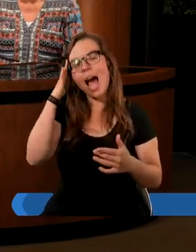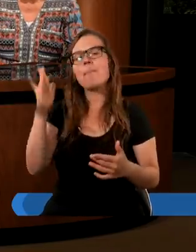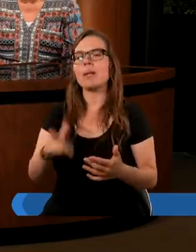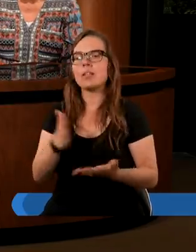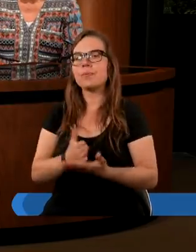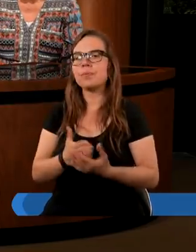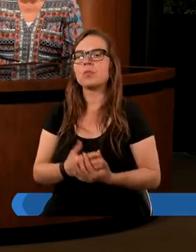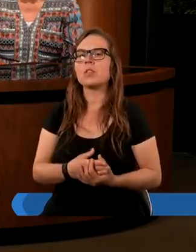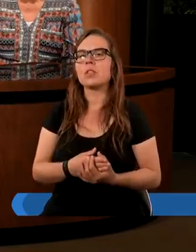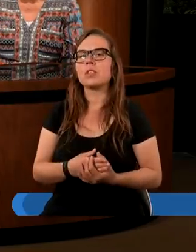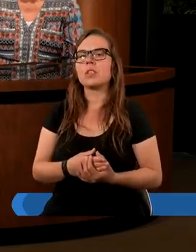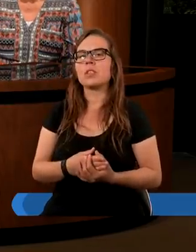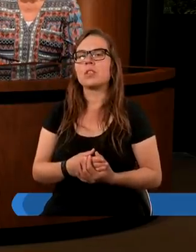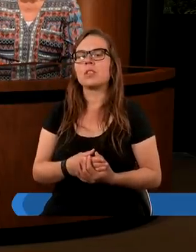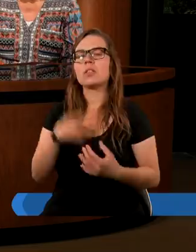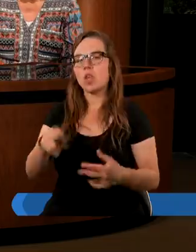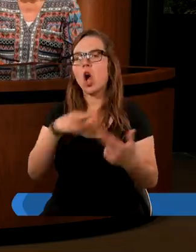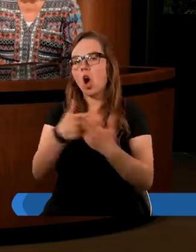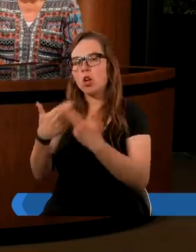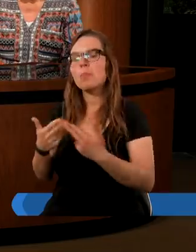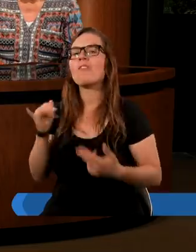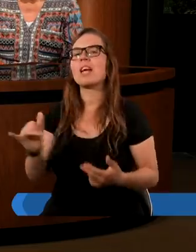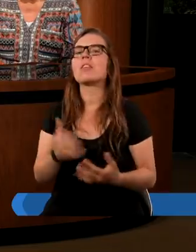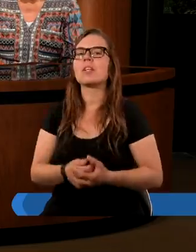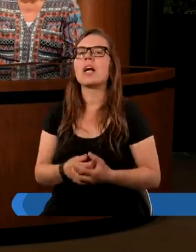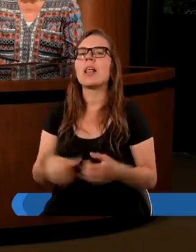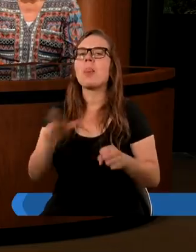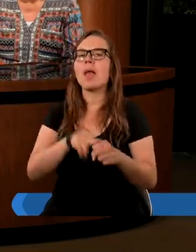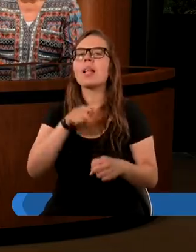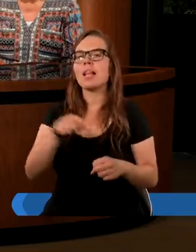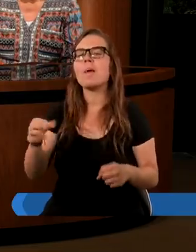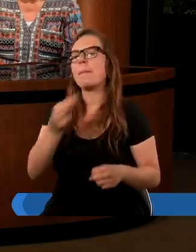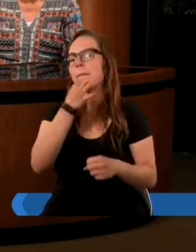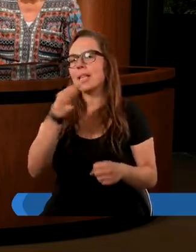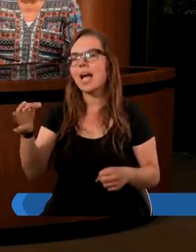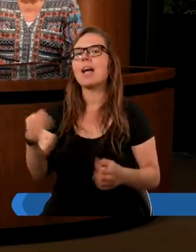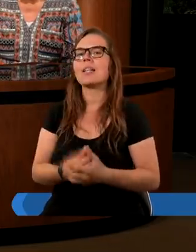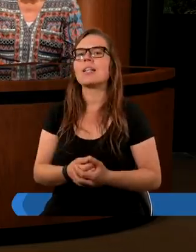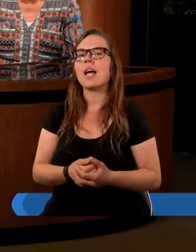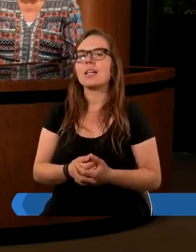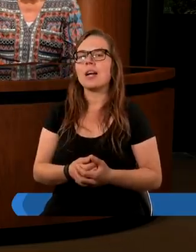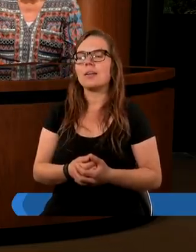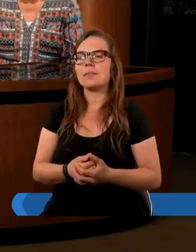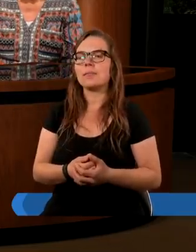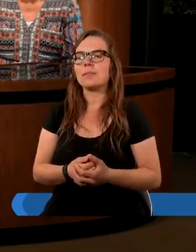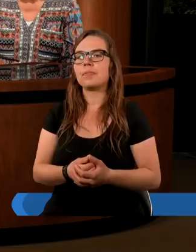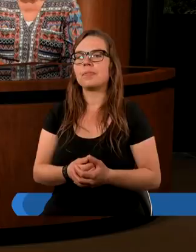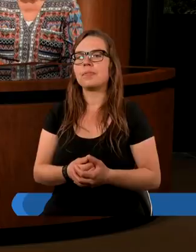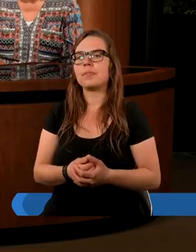odpowiedzi na te pytania.